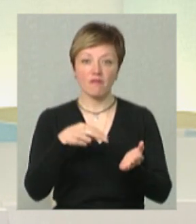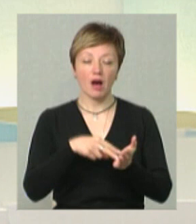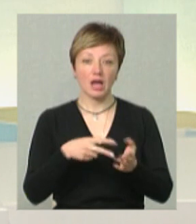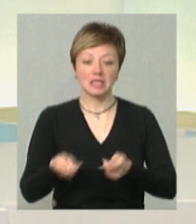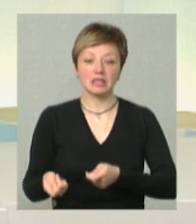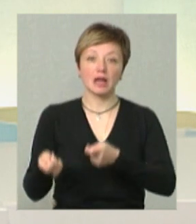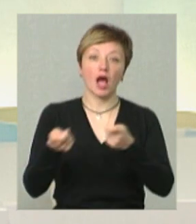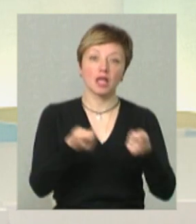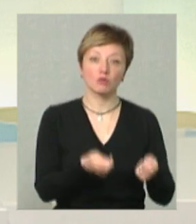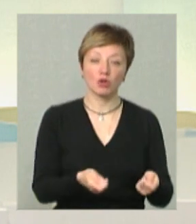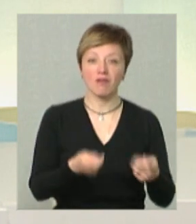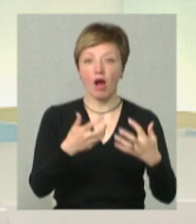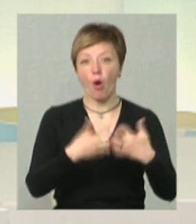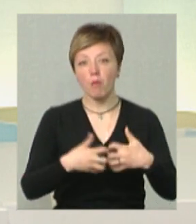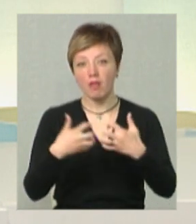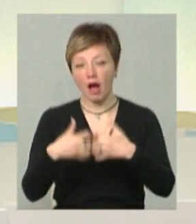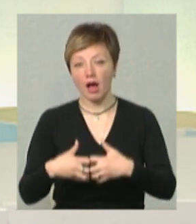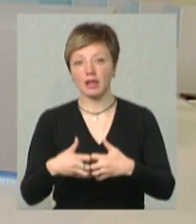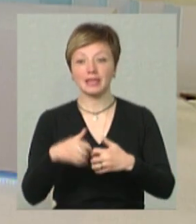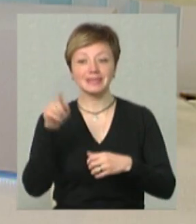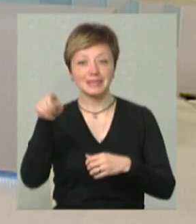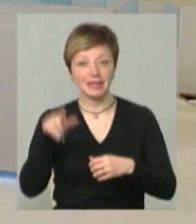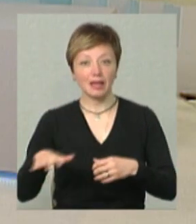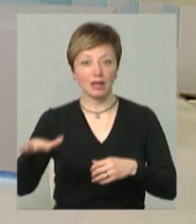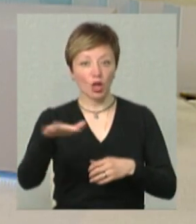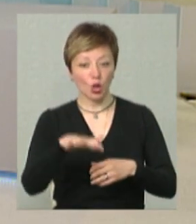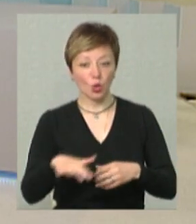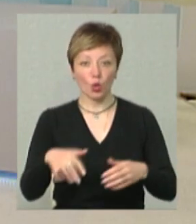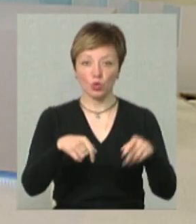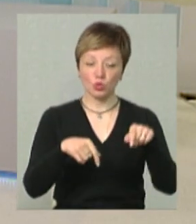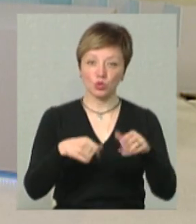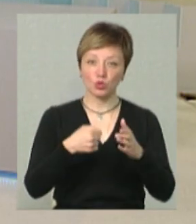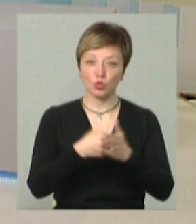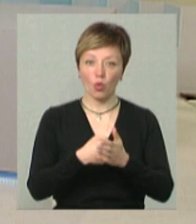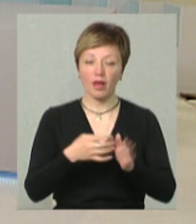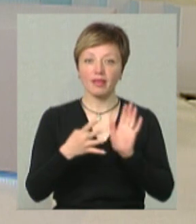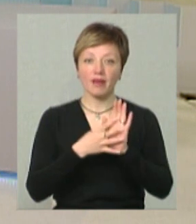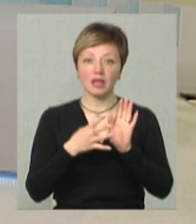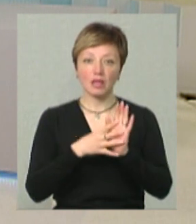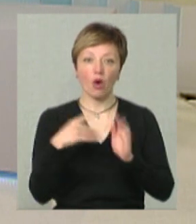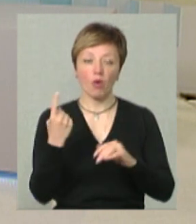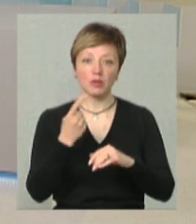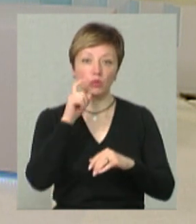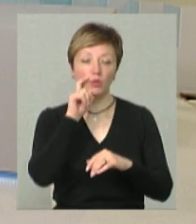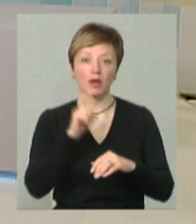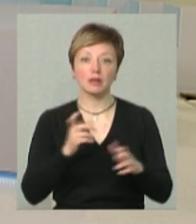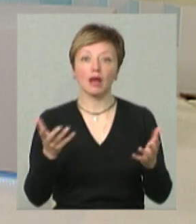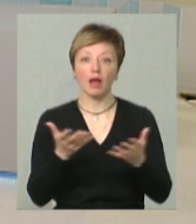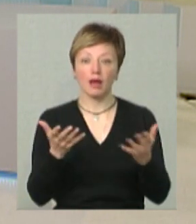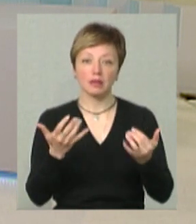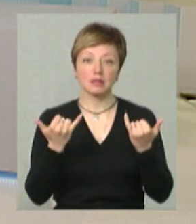транспортування обладнання з тих територій до 9 областей України, які